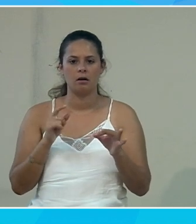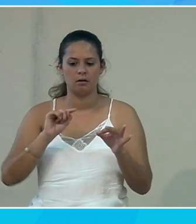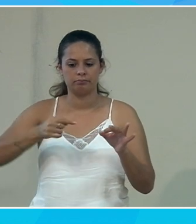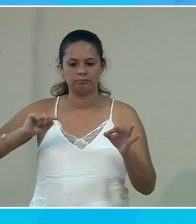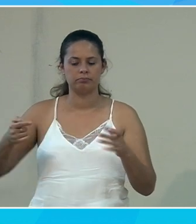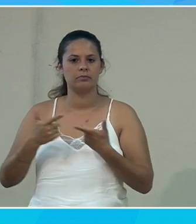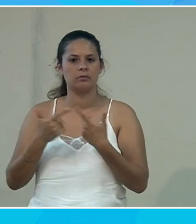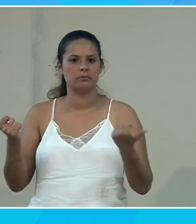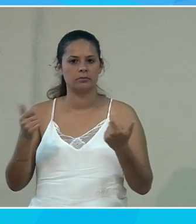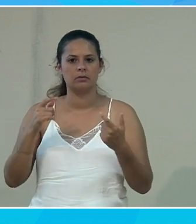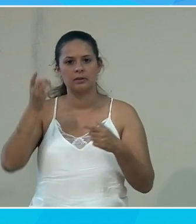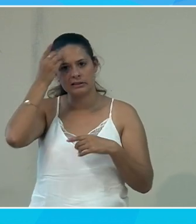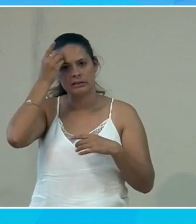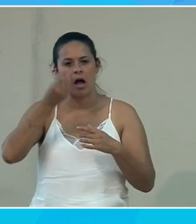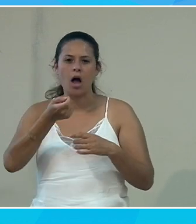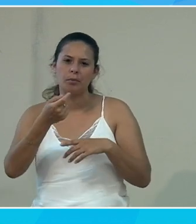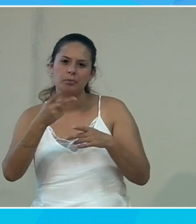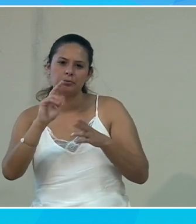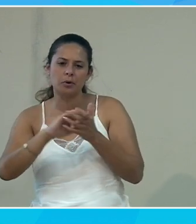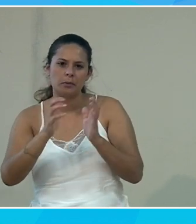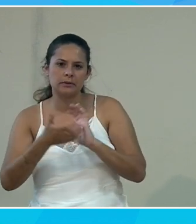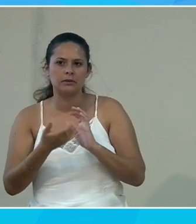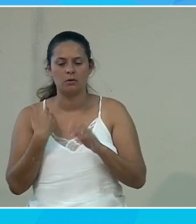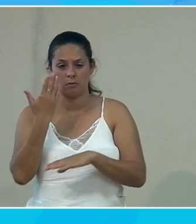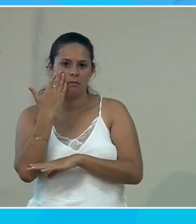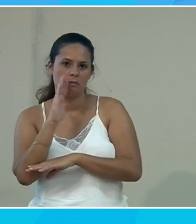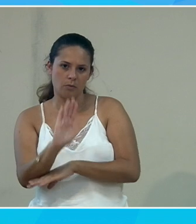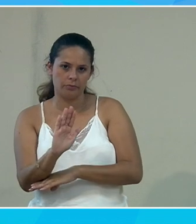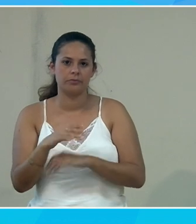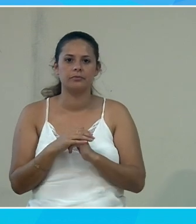je veux faire de la ponctuation, la dictée est un peu plus compliquée. Je vais vous montrer.